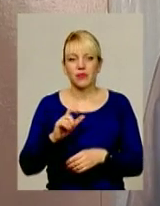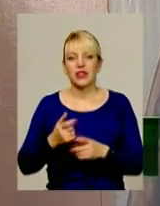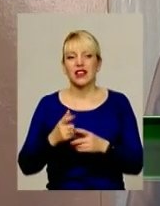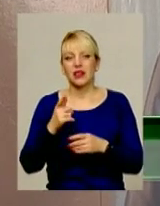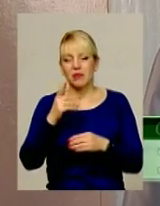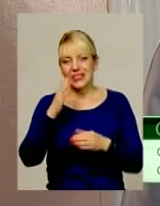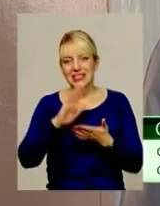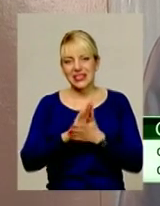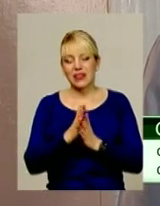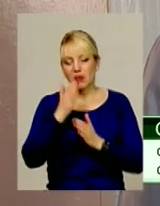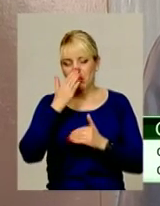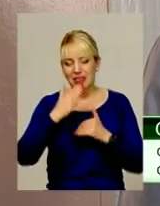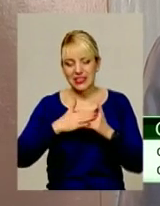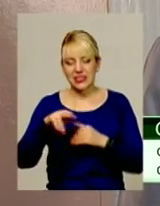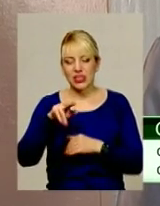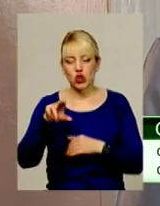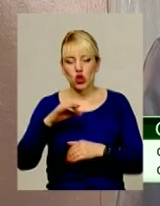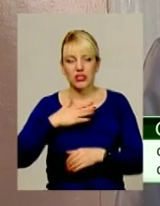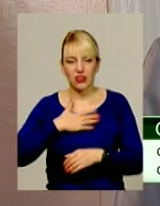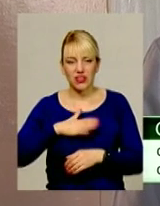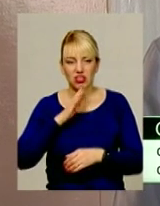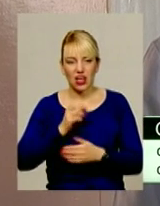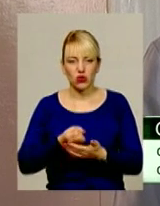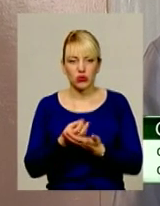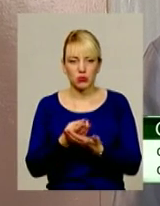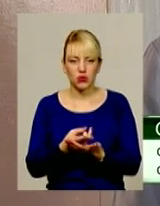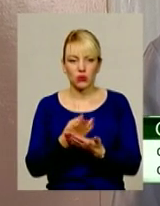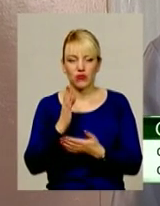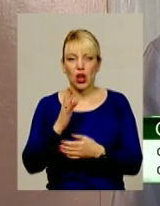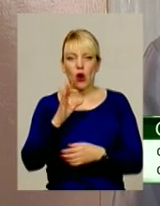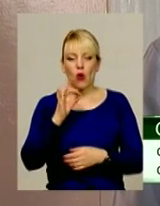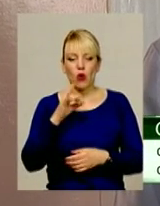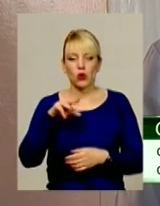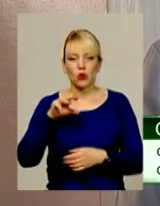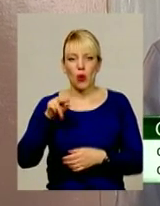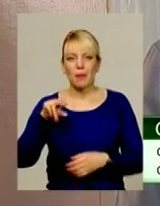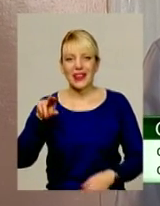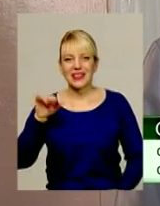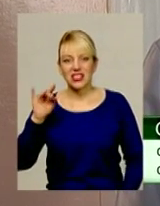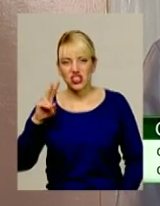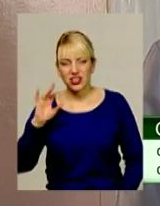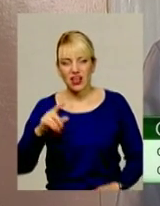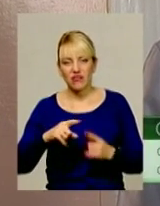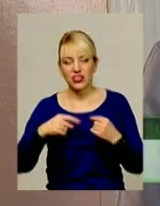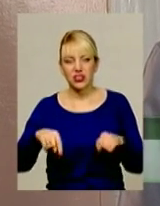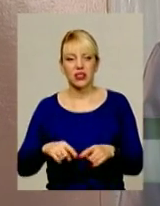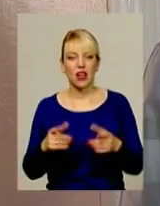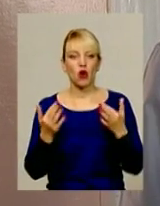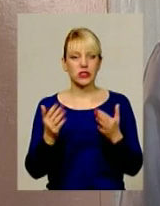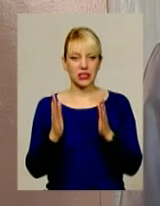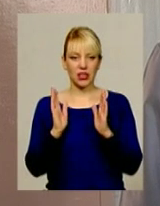задовільного. Госпіталізована пацієнтка в ортопедичне відділення обласної лікарні, оскільки буде